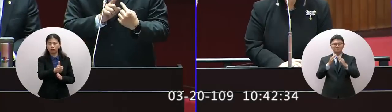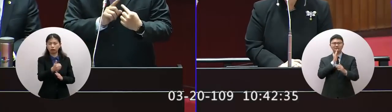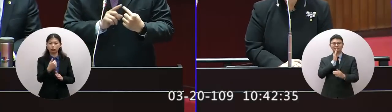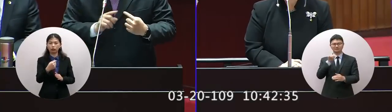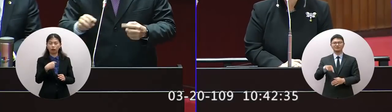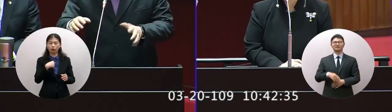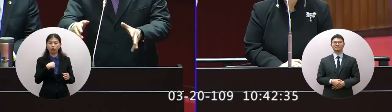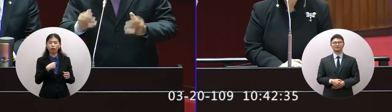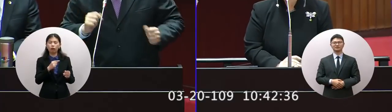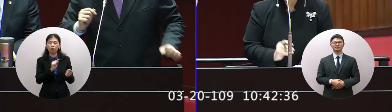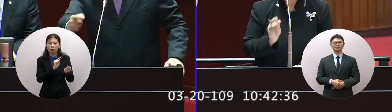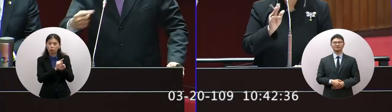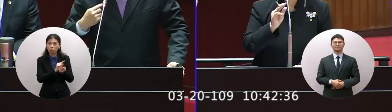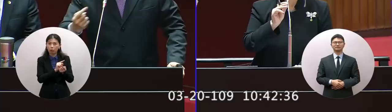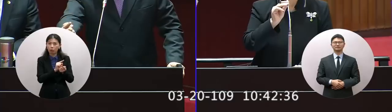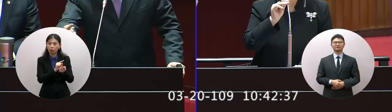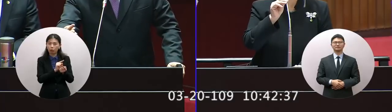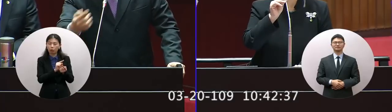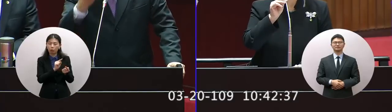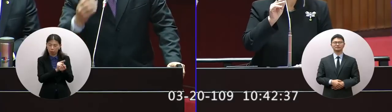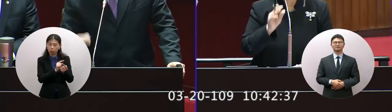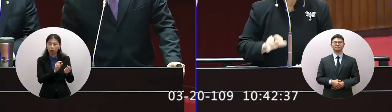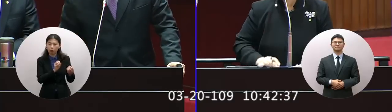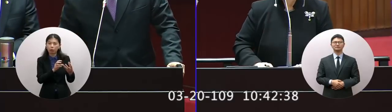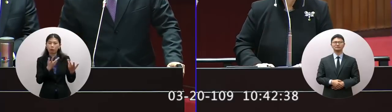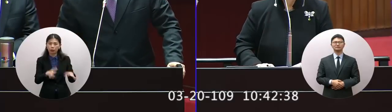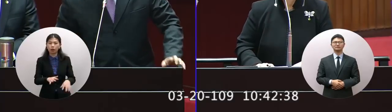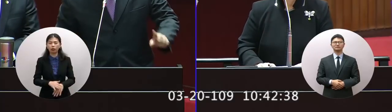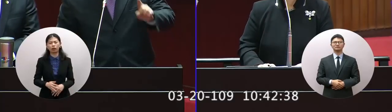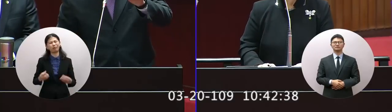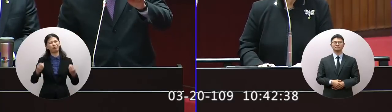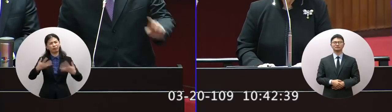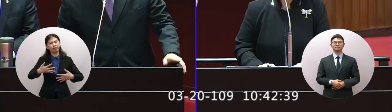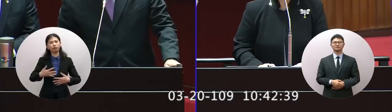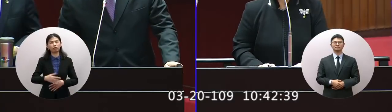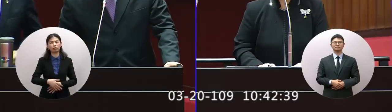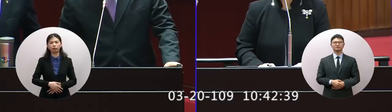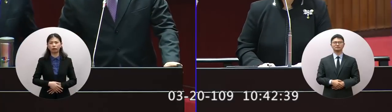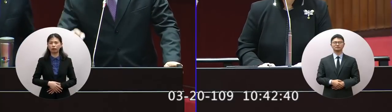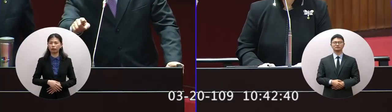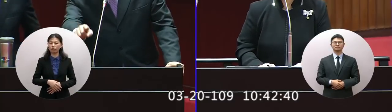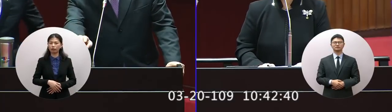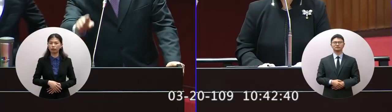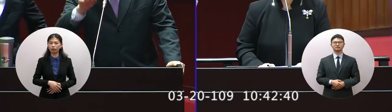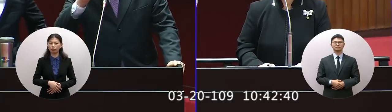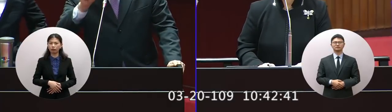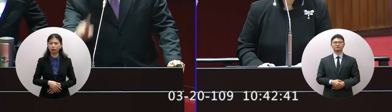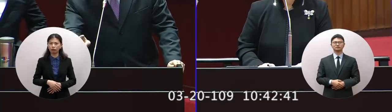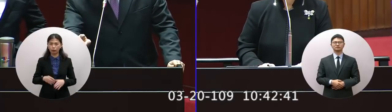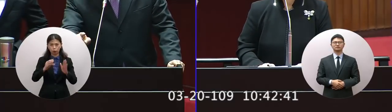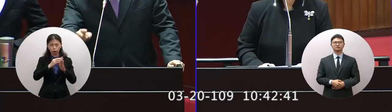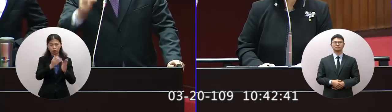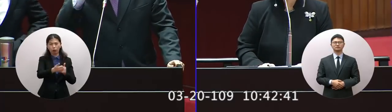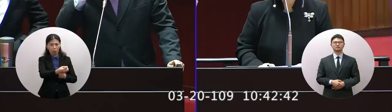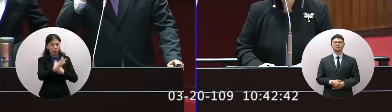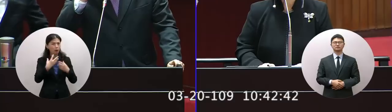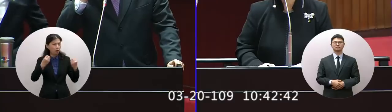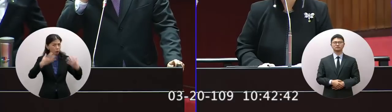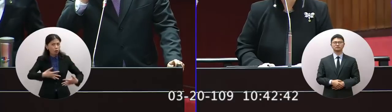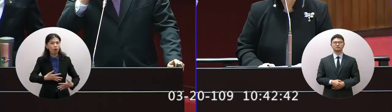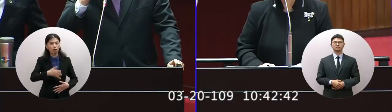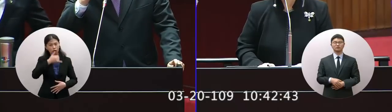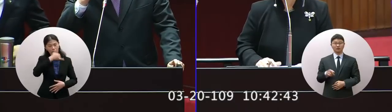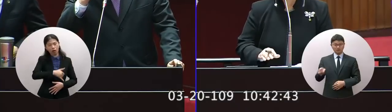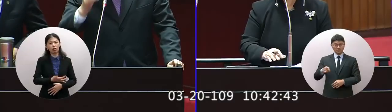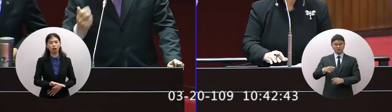他在說這個應該是沒有問題可能是他看因為局長說得很清楚他高